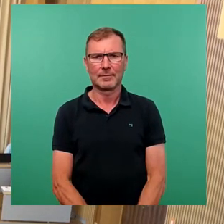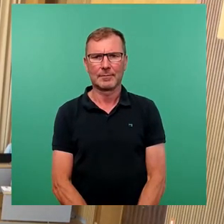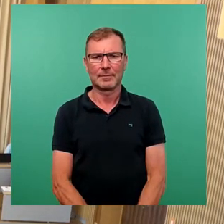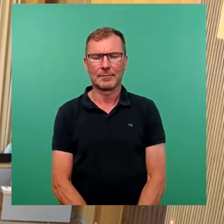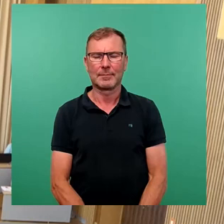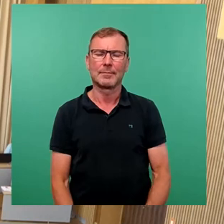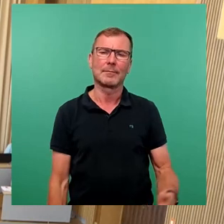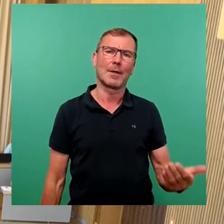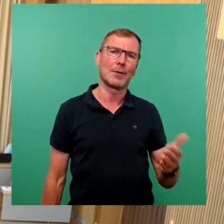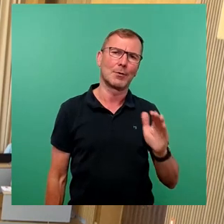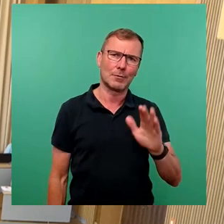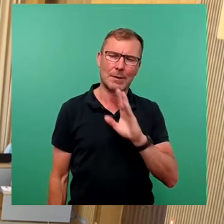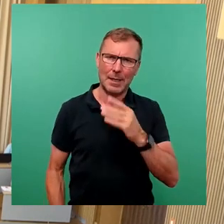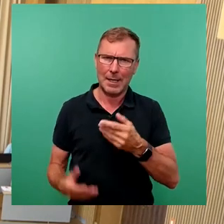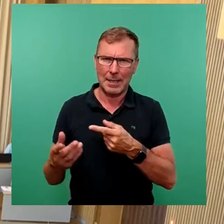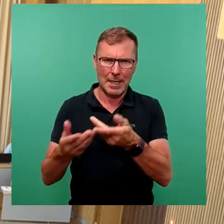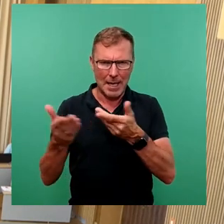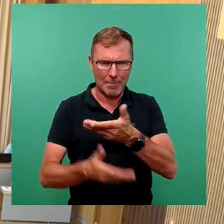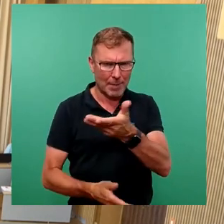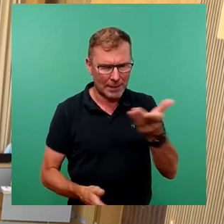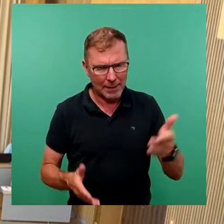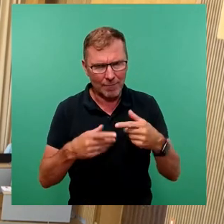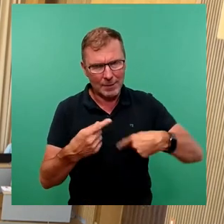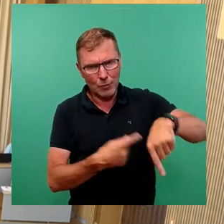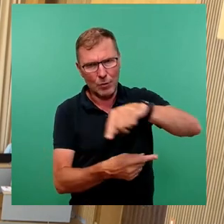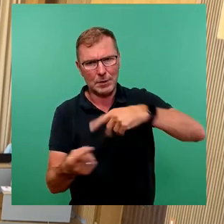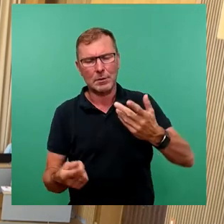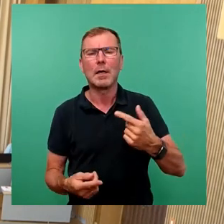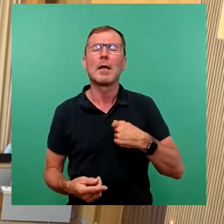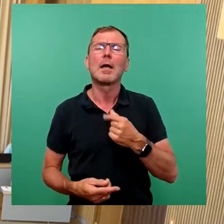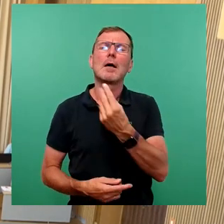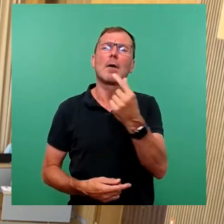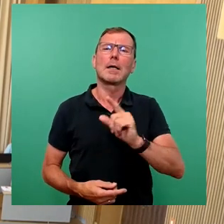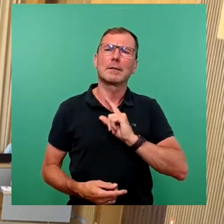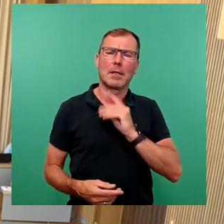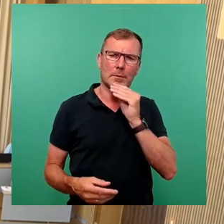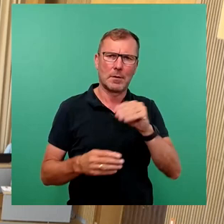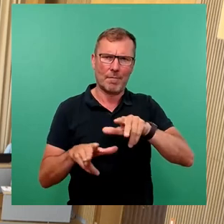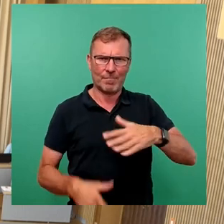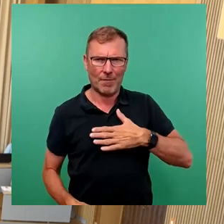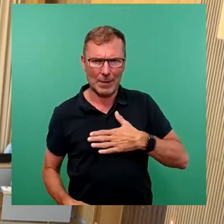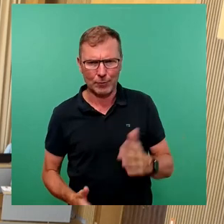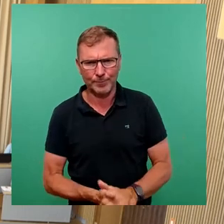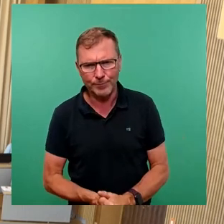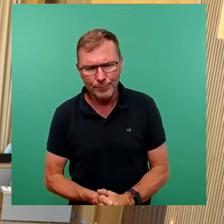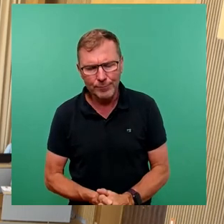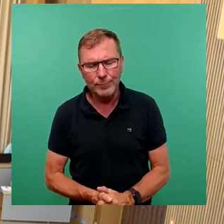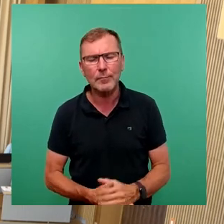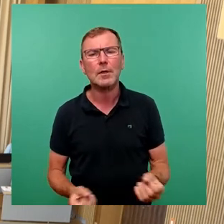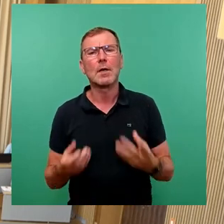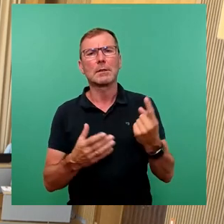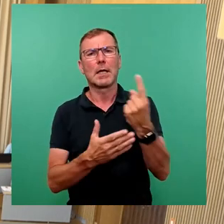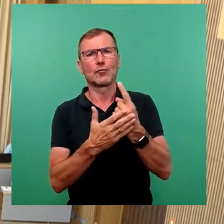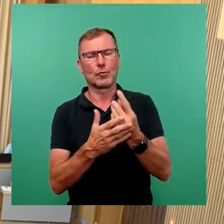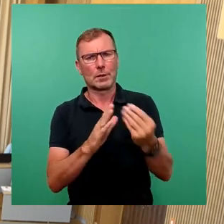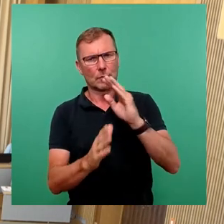Soweit Ihre Redebeiträge in der Fraktionsrunde. Gestatten Sie mir noch ein paar wenige Sätze für die Verwaltung zur aktuellen Stunde zu